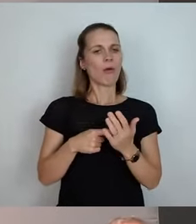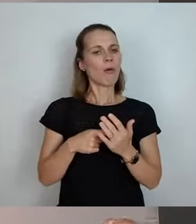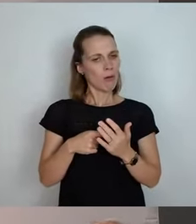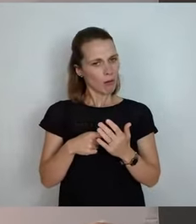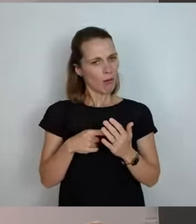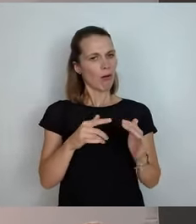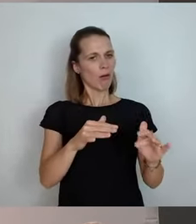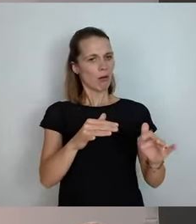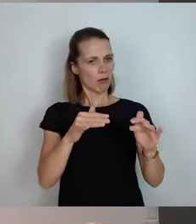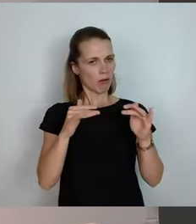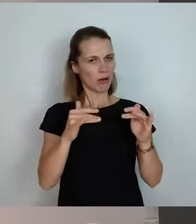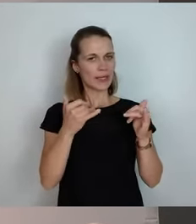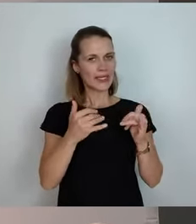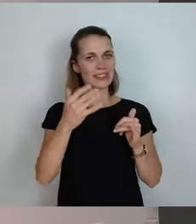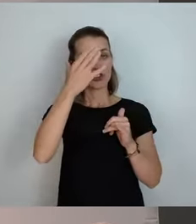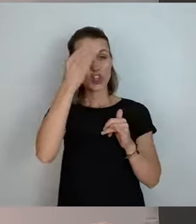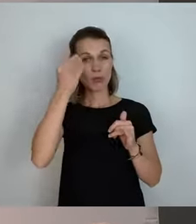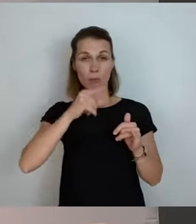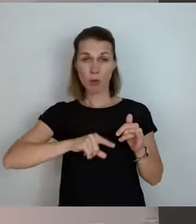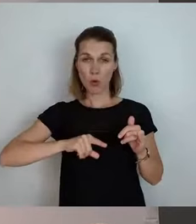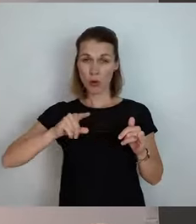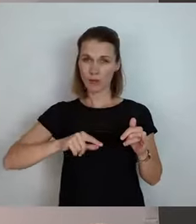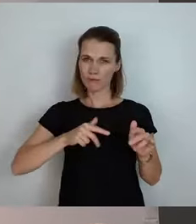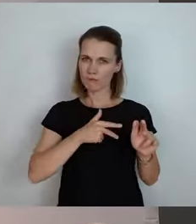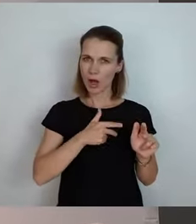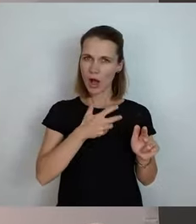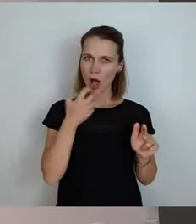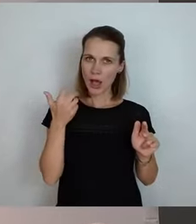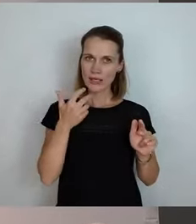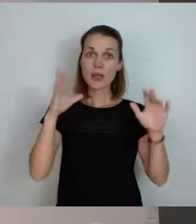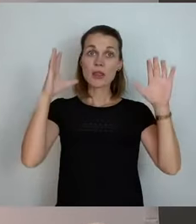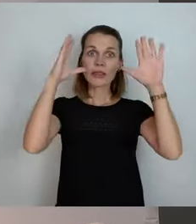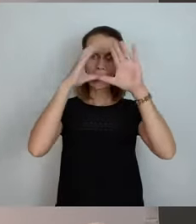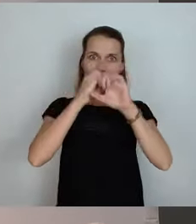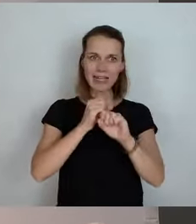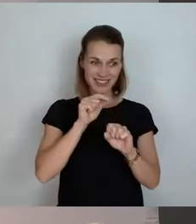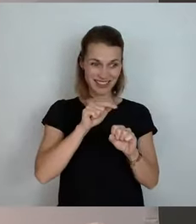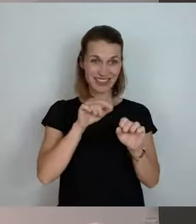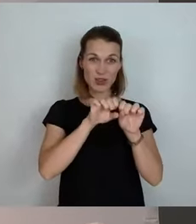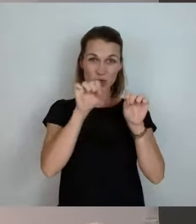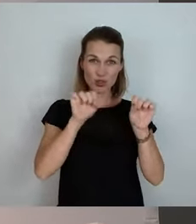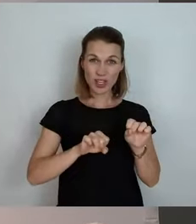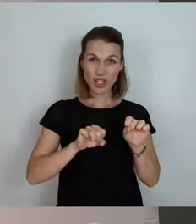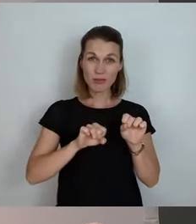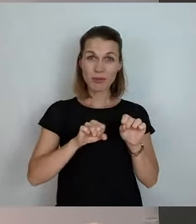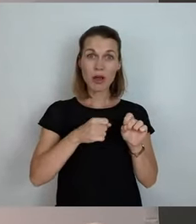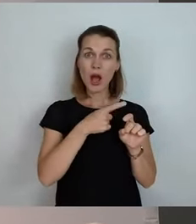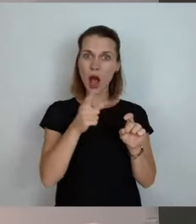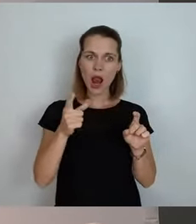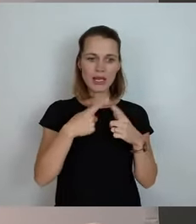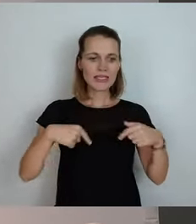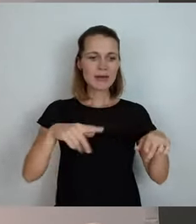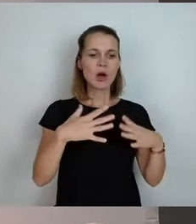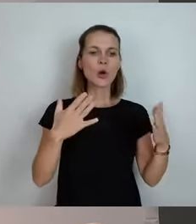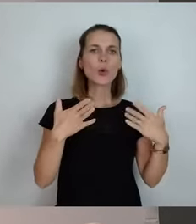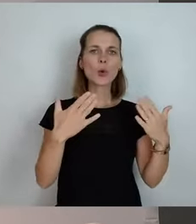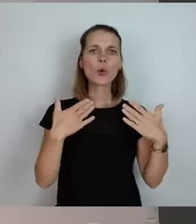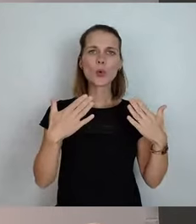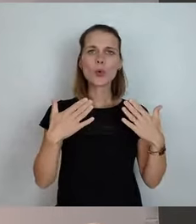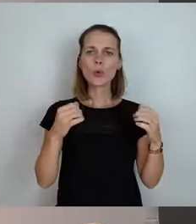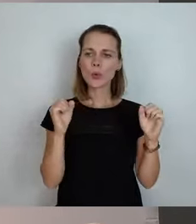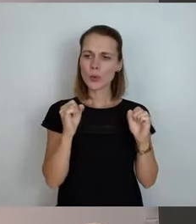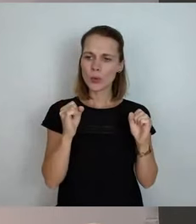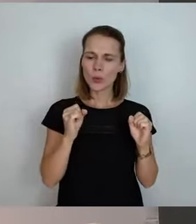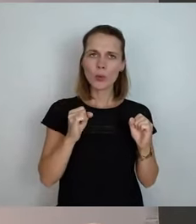Sommermonaten, wenn es richtig, richtig heiß ist, nachts kühlt das System die Schule runter, die Klassenzimmer. Das hat schon alles Hand und Fuß.